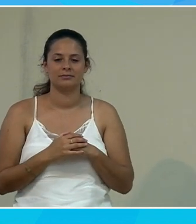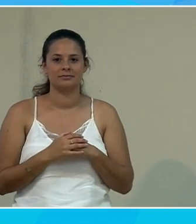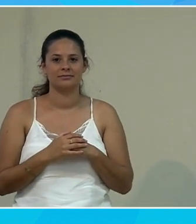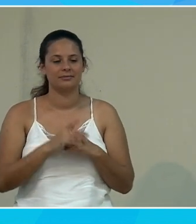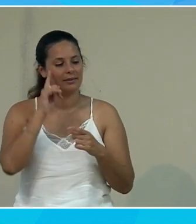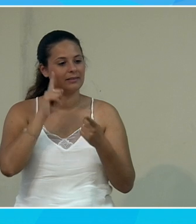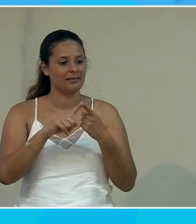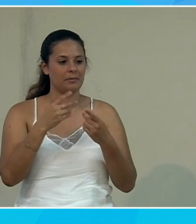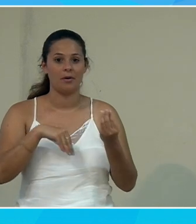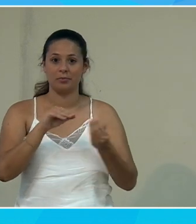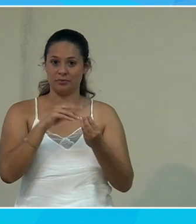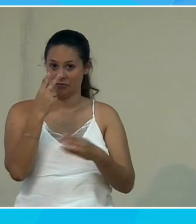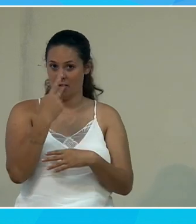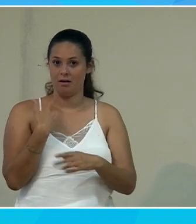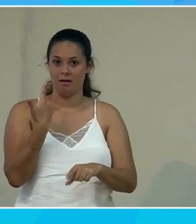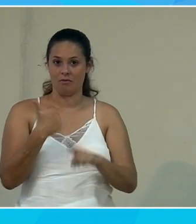en plus on me vend double